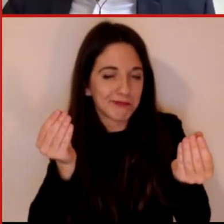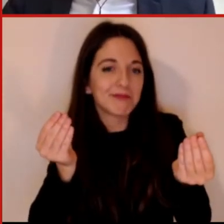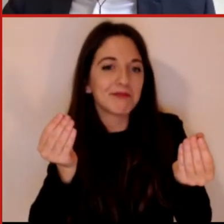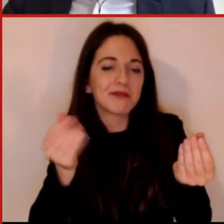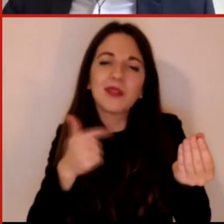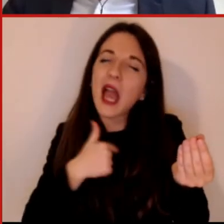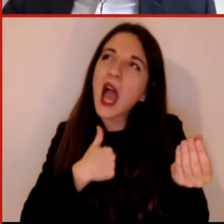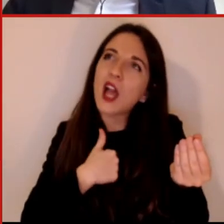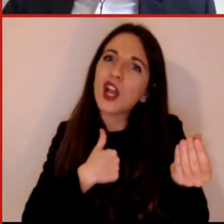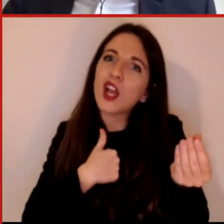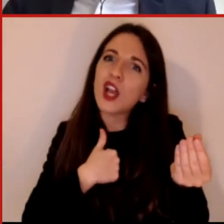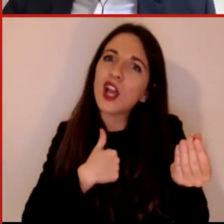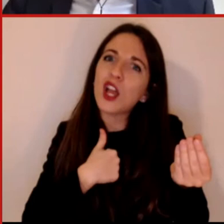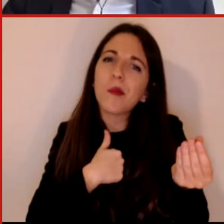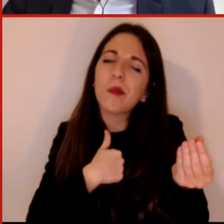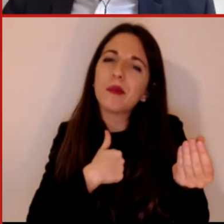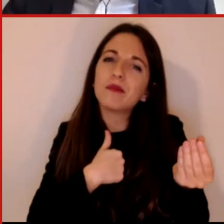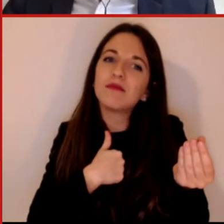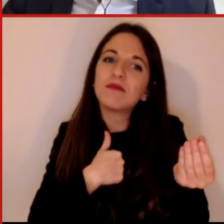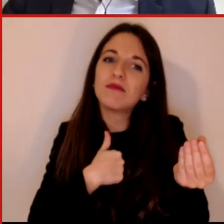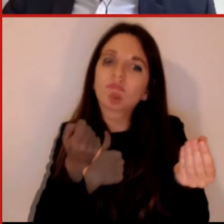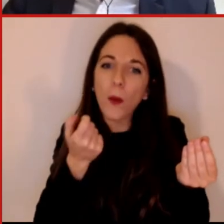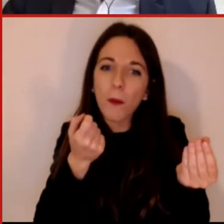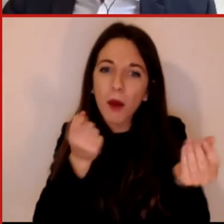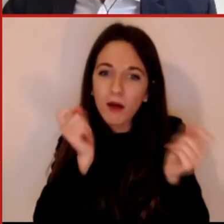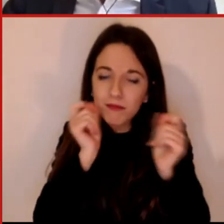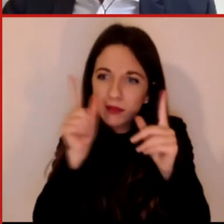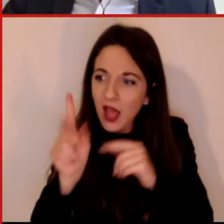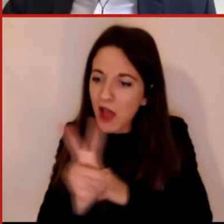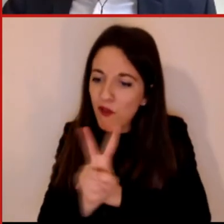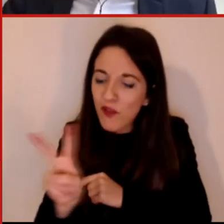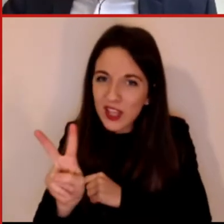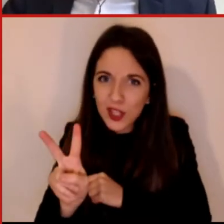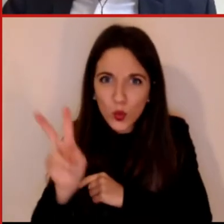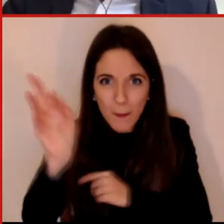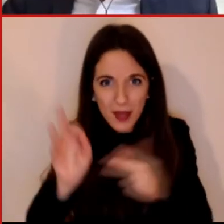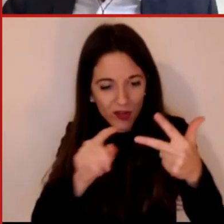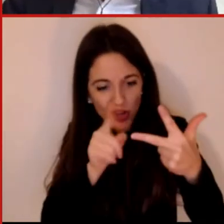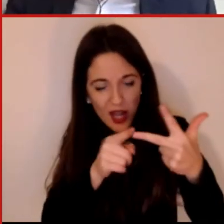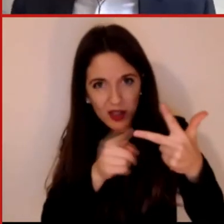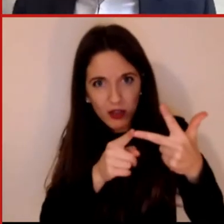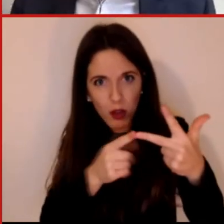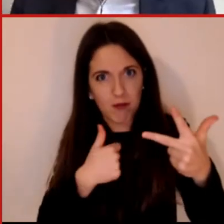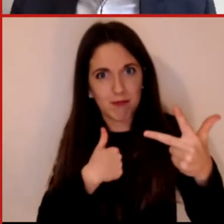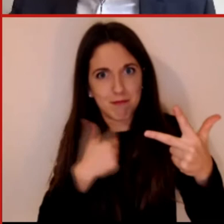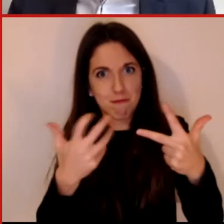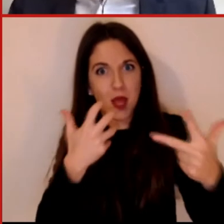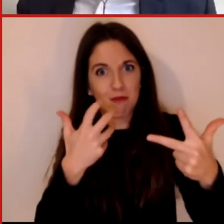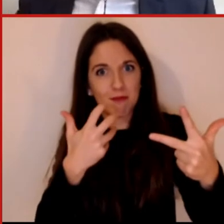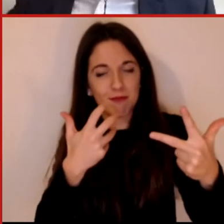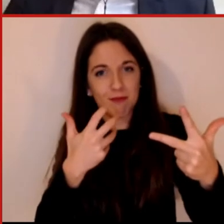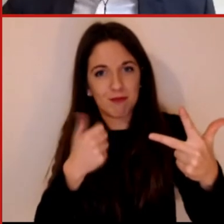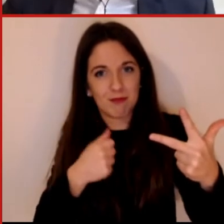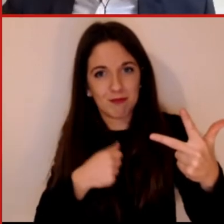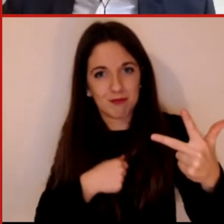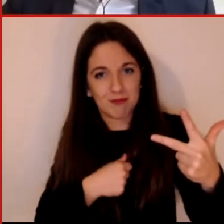pochino più sorpreso del 22%, cioè del molto, perché in realtà qui appunto apriremo